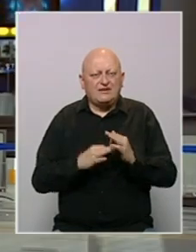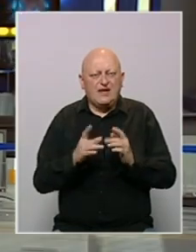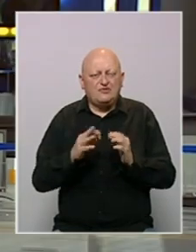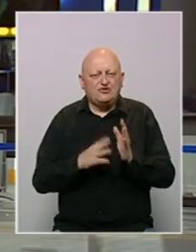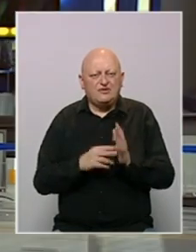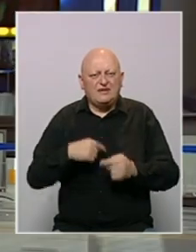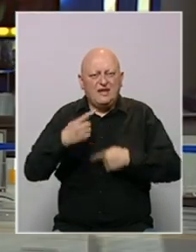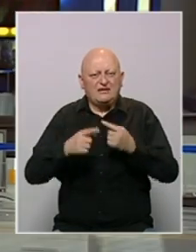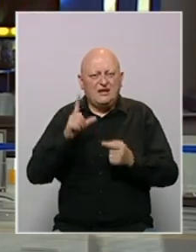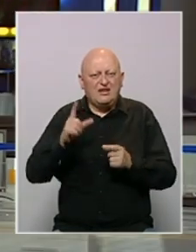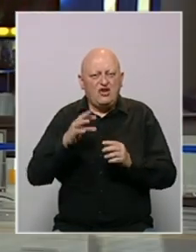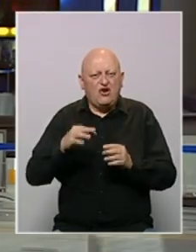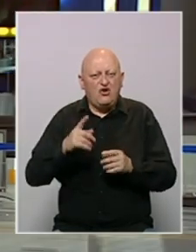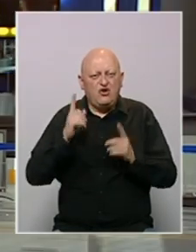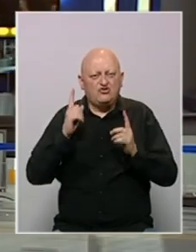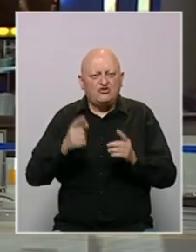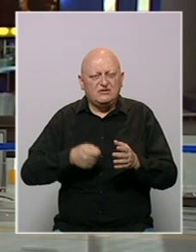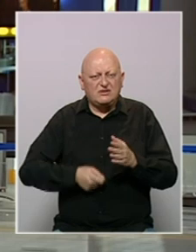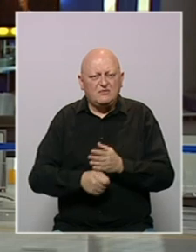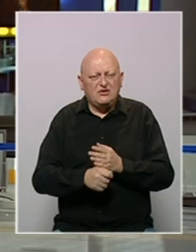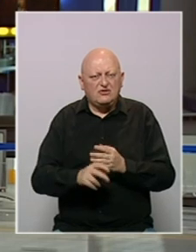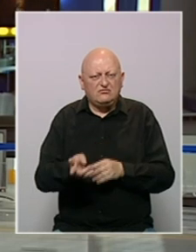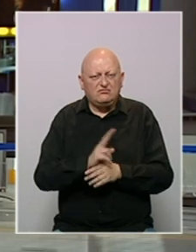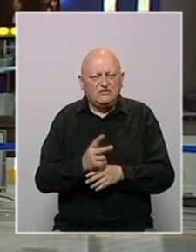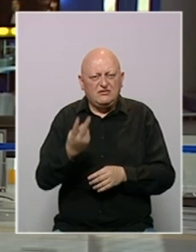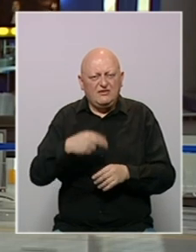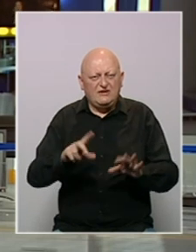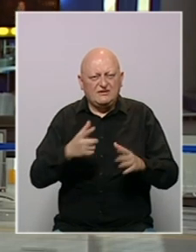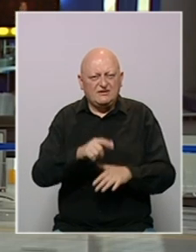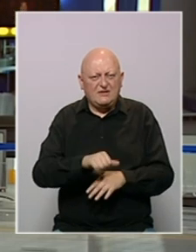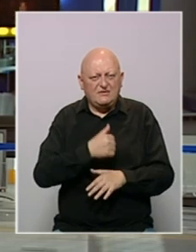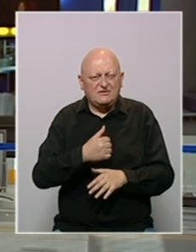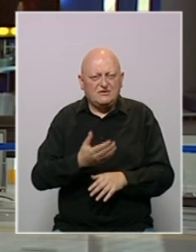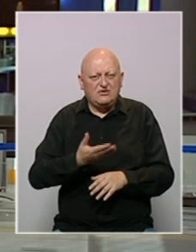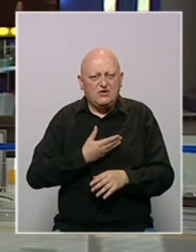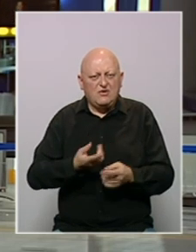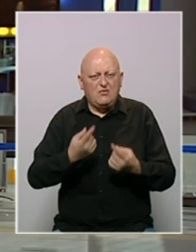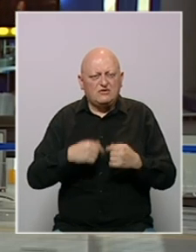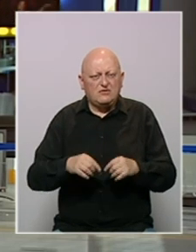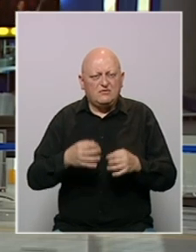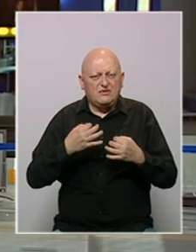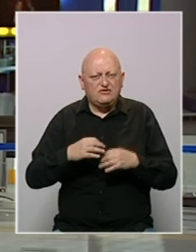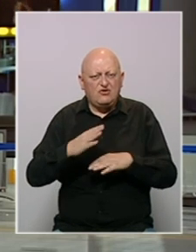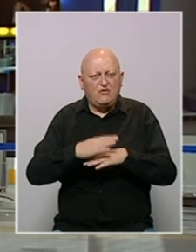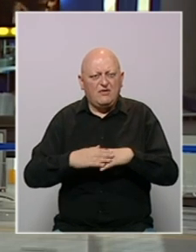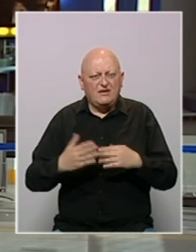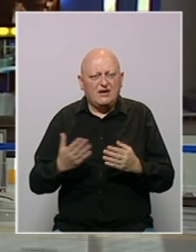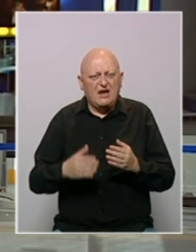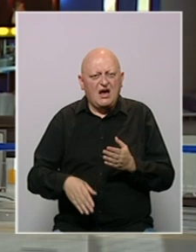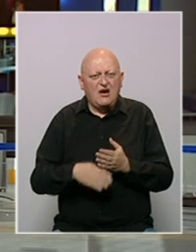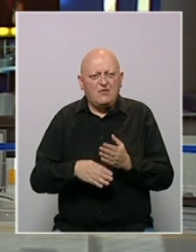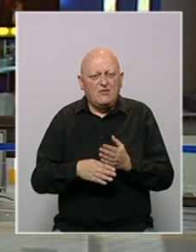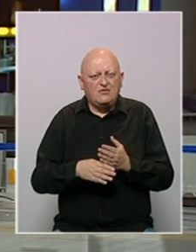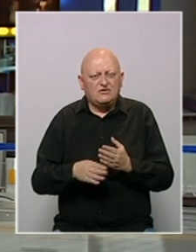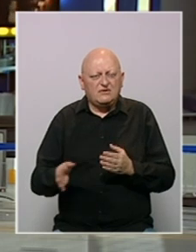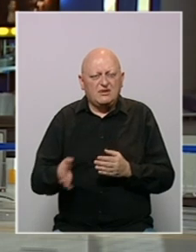Samsungov nasljednik Li Yong, osuđen za mito i pro nevjeru 2017. dobio je posebno predsjedničko pomilovanje